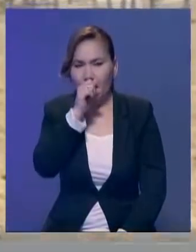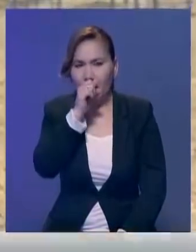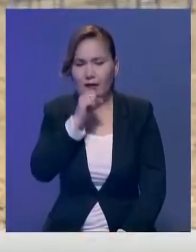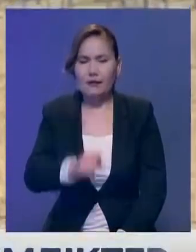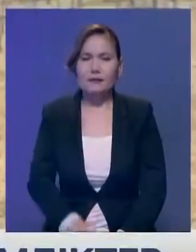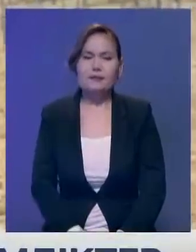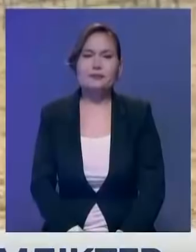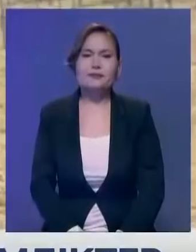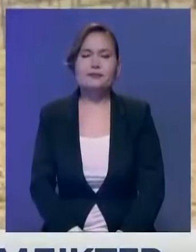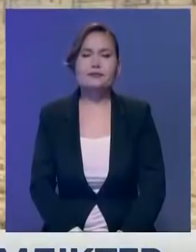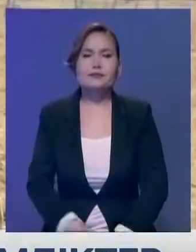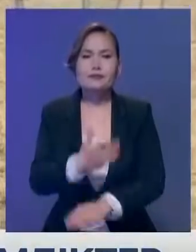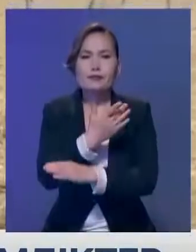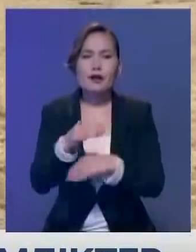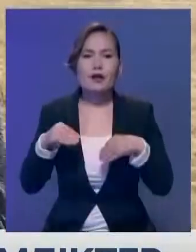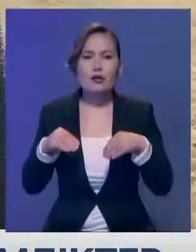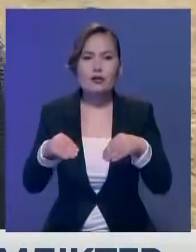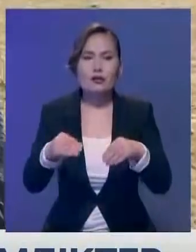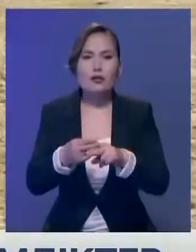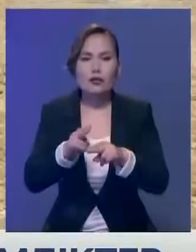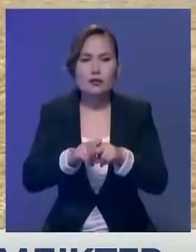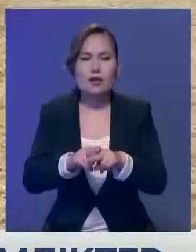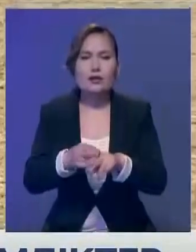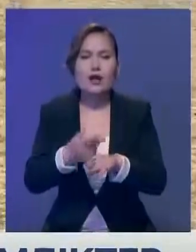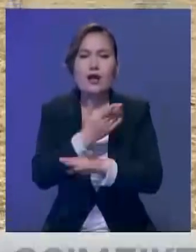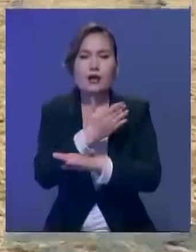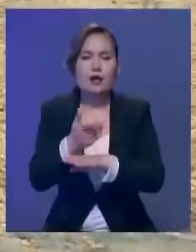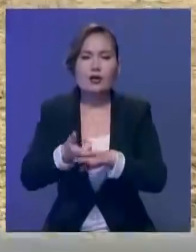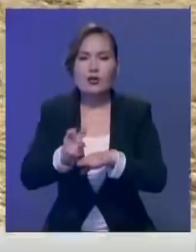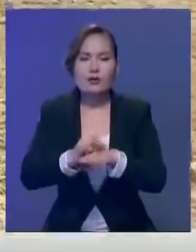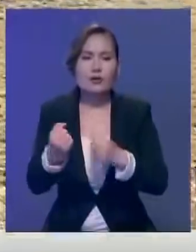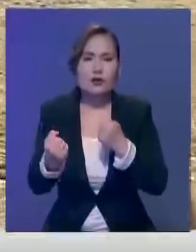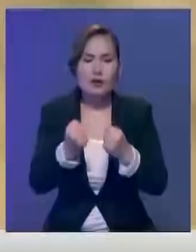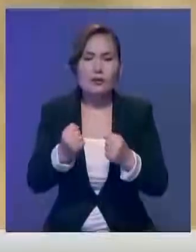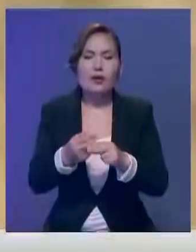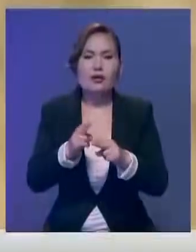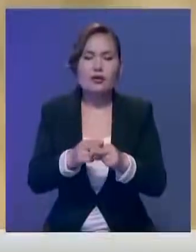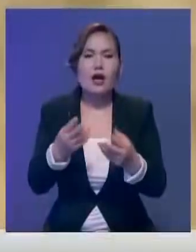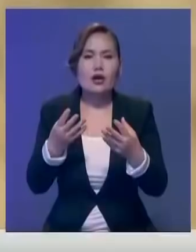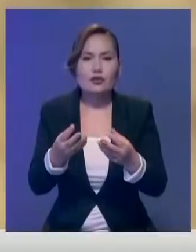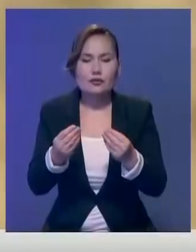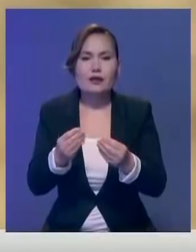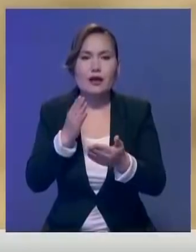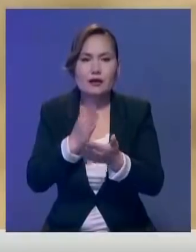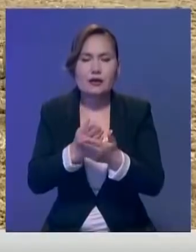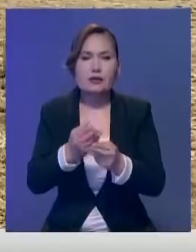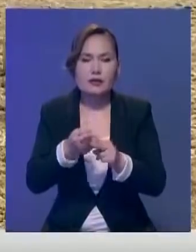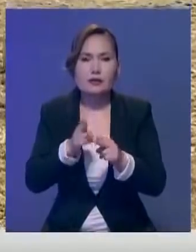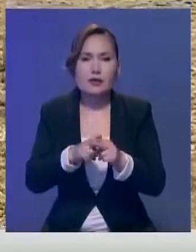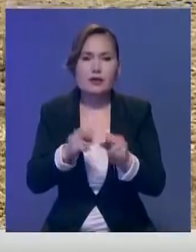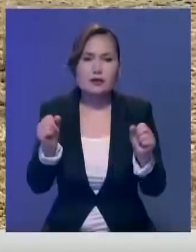Жалпы көшеттің төзімділігін ұшынан байқауға болады. Егер де жұмсақ болса, бұл қыстан аман шықты дегенде білдіреді.